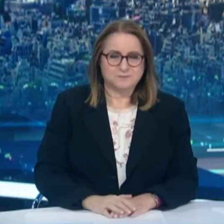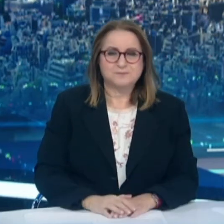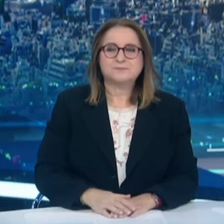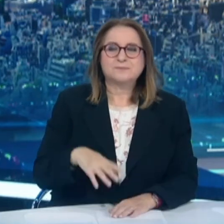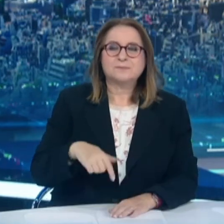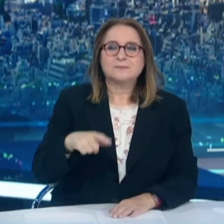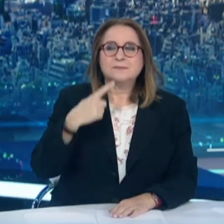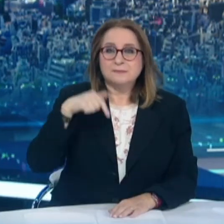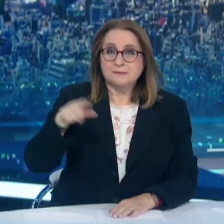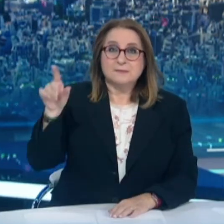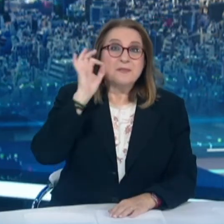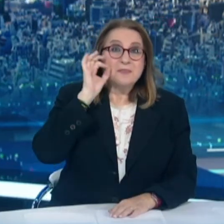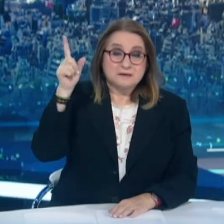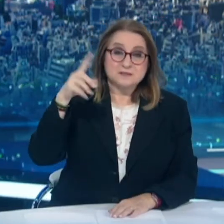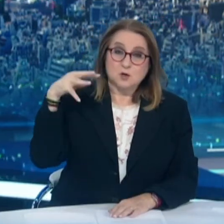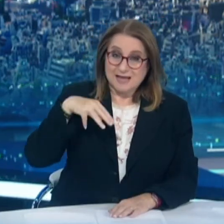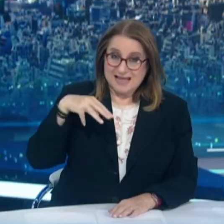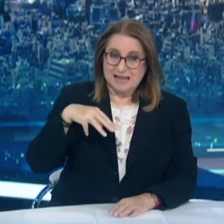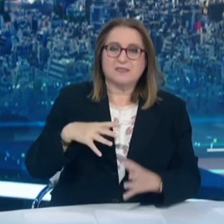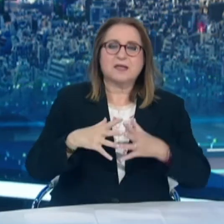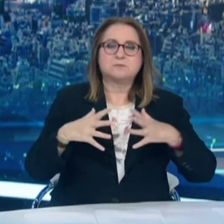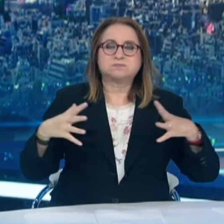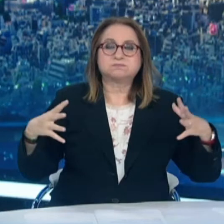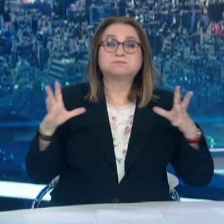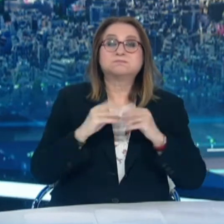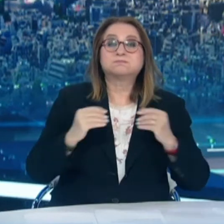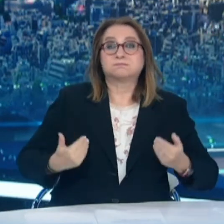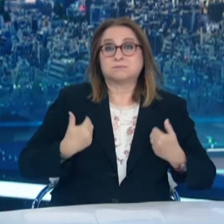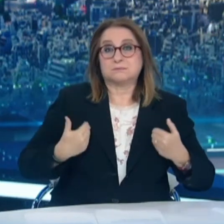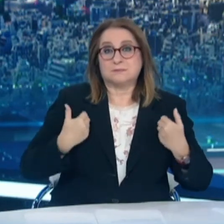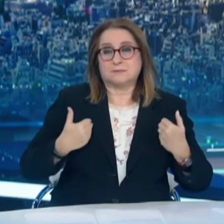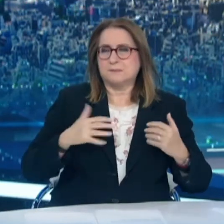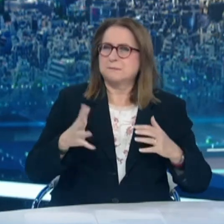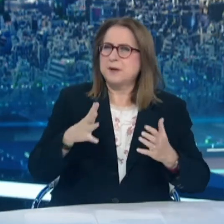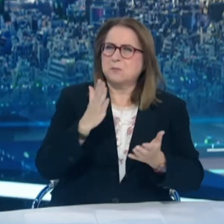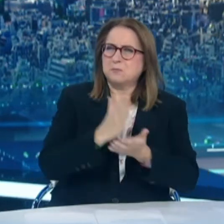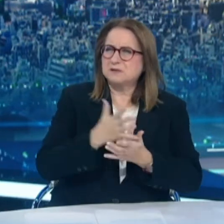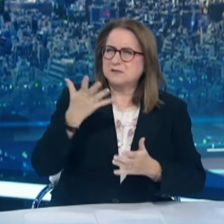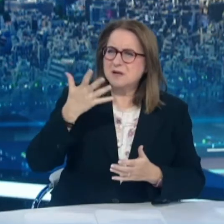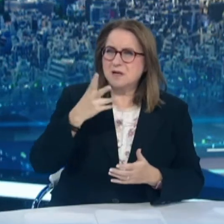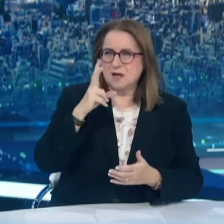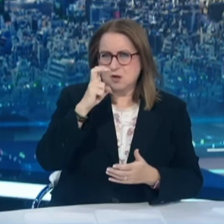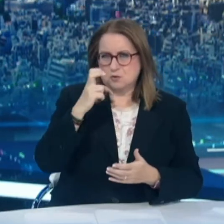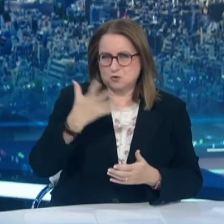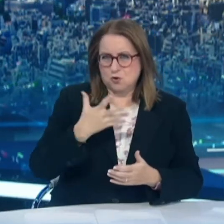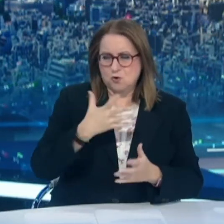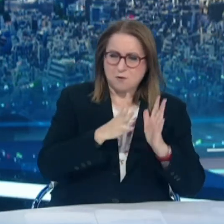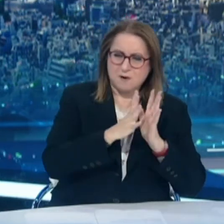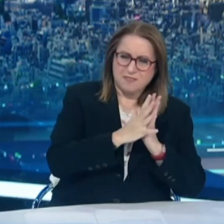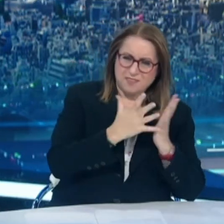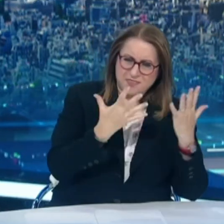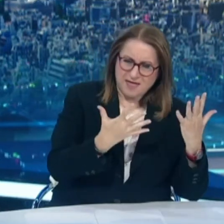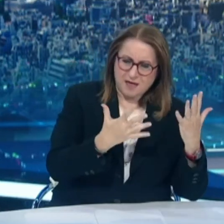σημαντική αύξηση των νέων κρουσμάτων σε νέους, με διάμεση ηλικία τα 20 έτη και ιδιαίτερα πολλά κρουσμάτα στις ηλικίες 10 με 19 ετών,